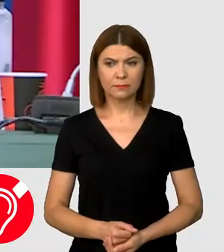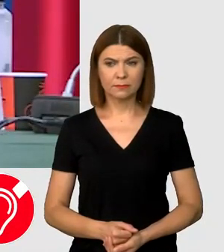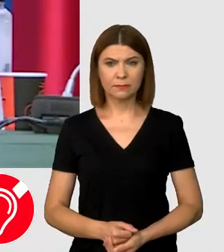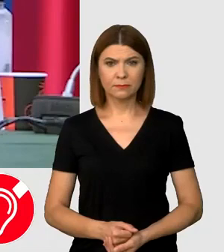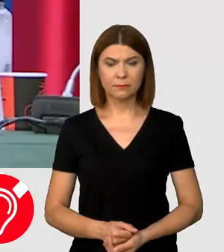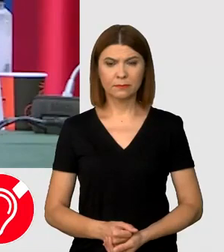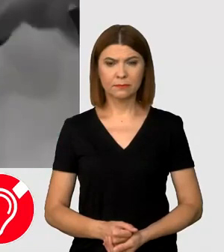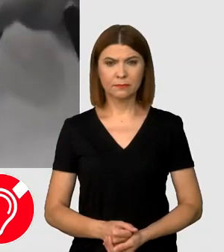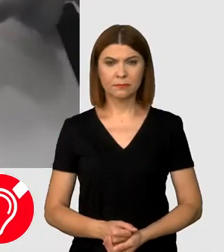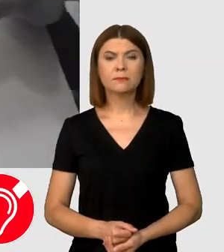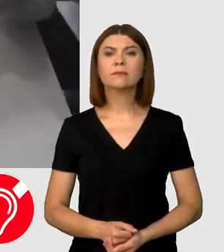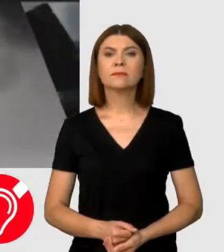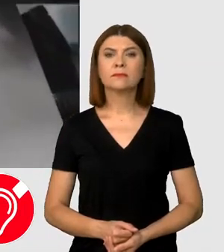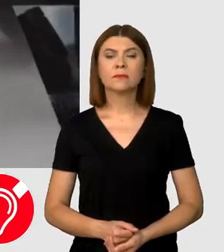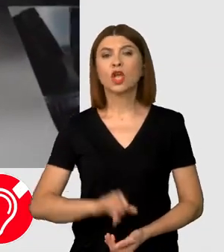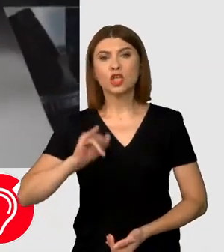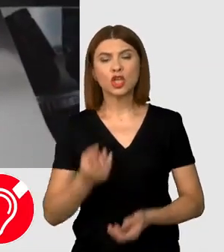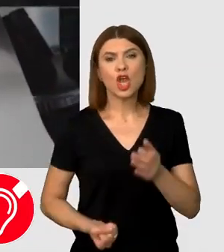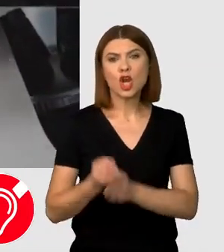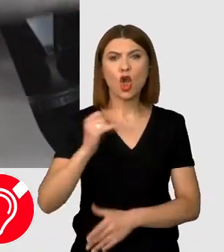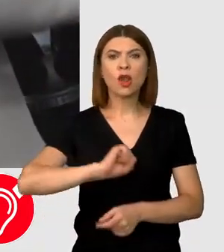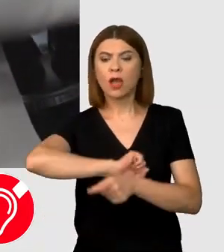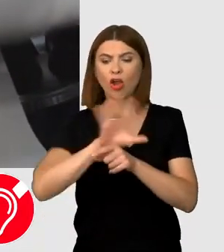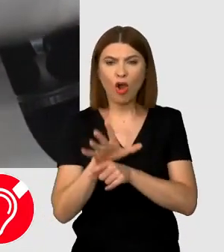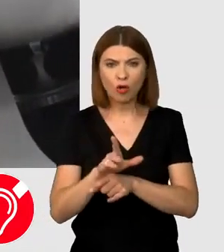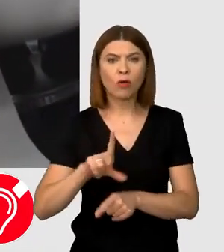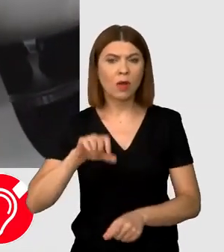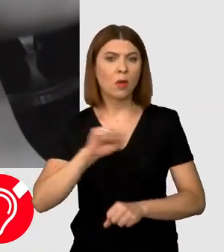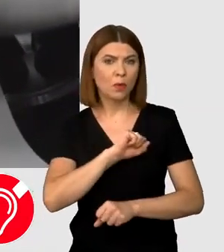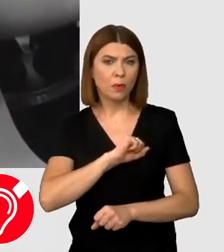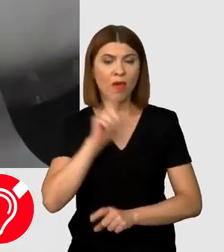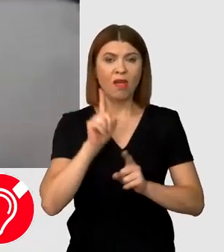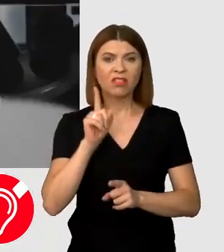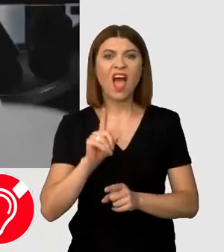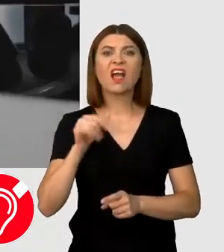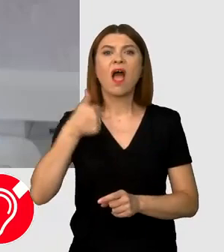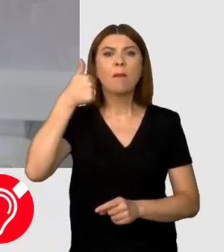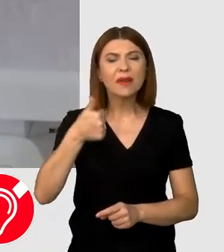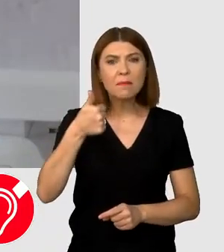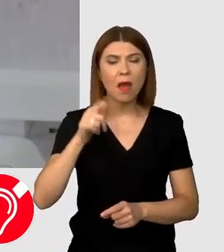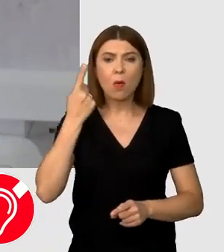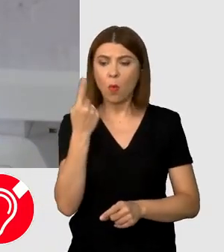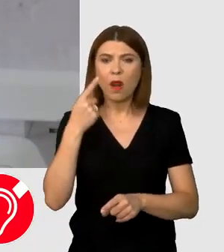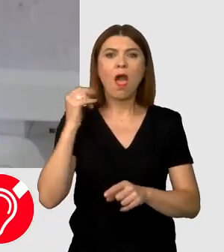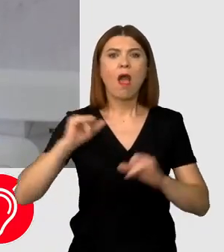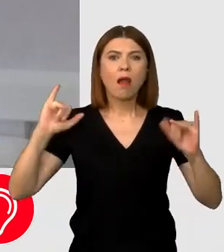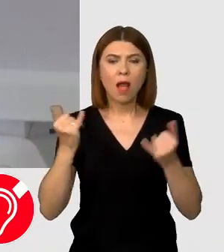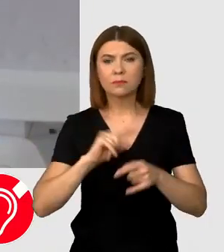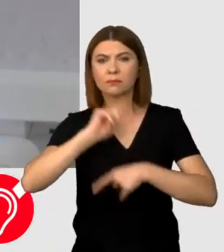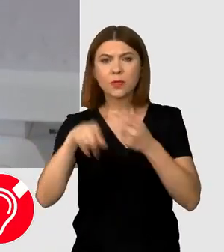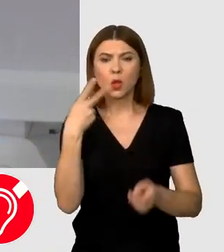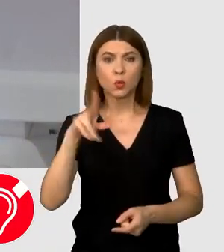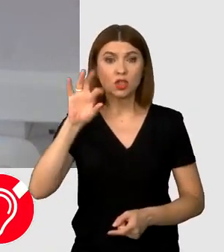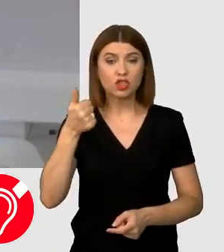vaccinare. Și noile tulpini sunt un motiv de îngrijorare. Dacă la varianta Alpha de la un caz se ajunge la 256